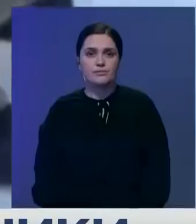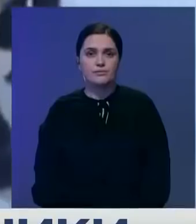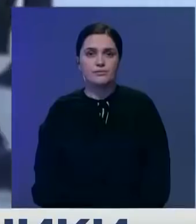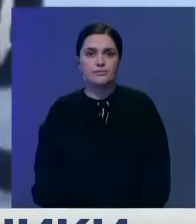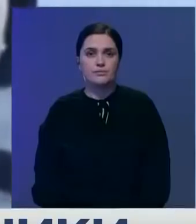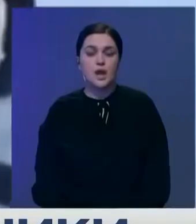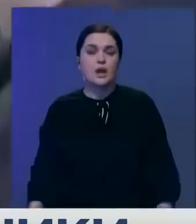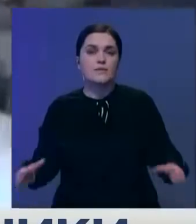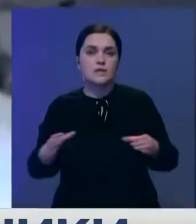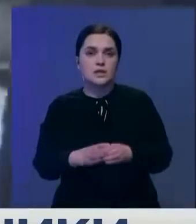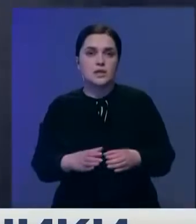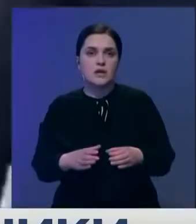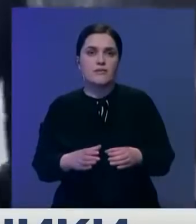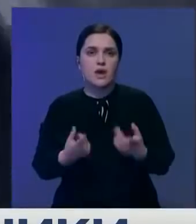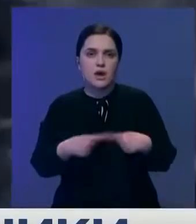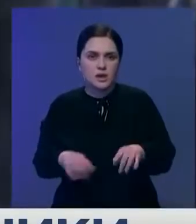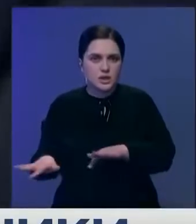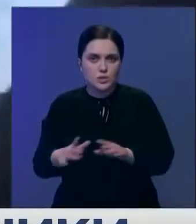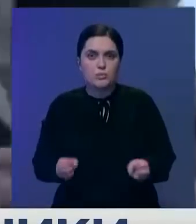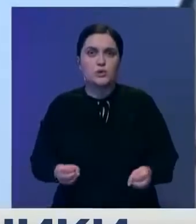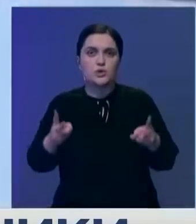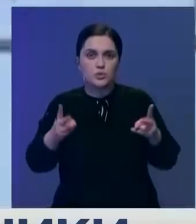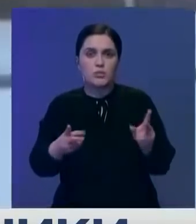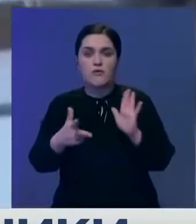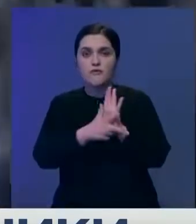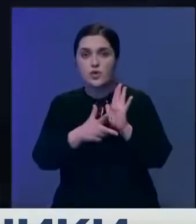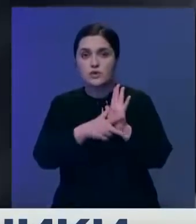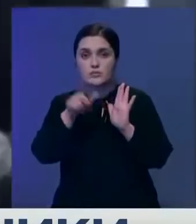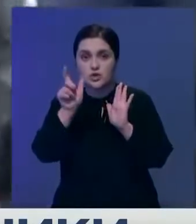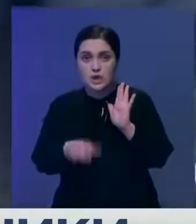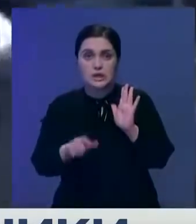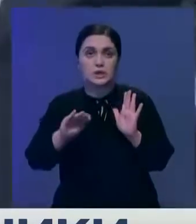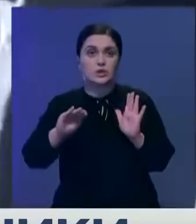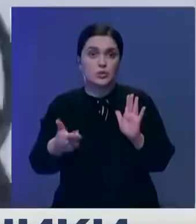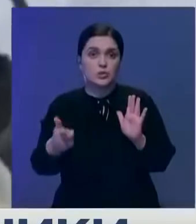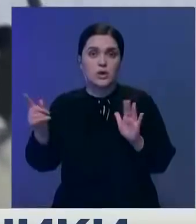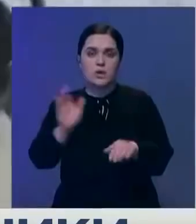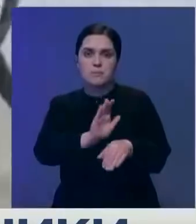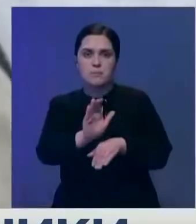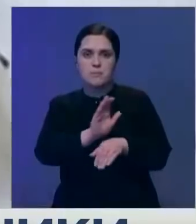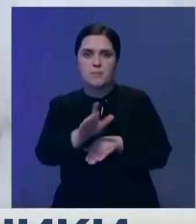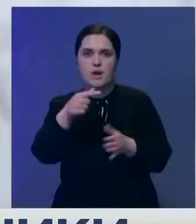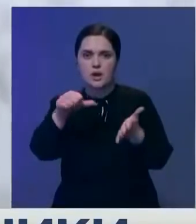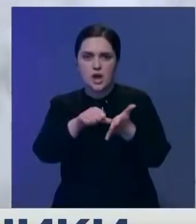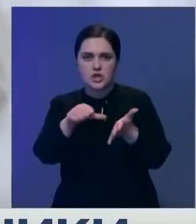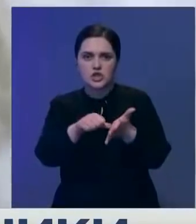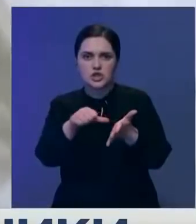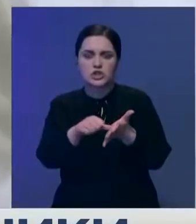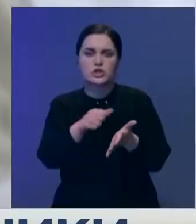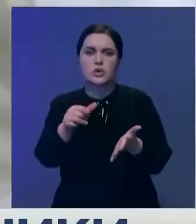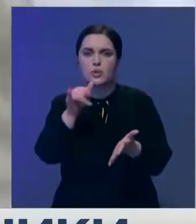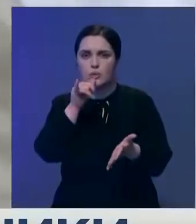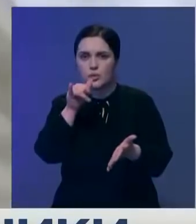В составе организованной группировки 8 человек. Из южных регионов страны они поставляли гашиш и марихуану в